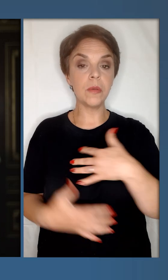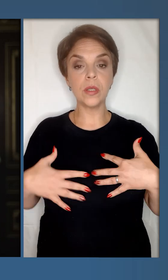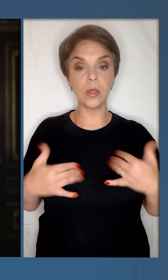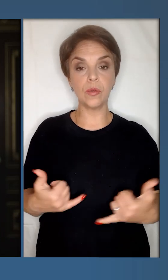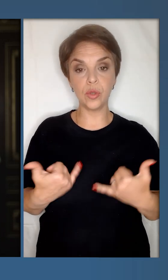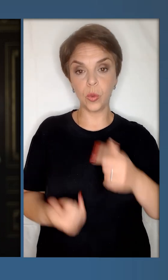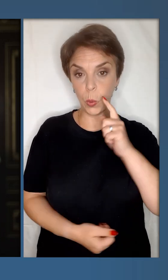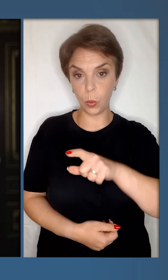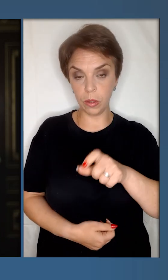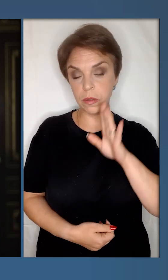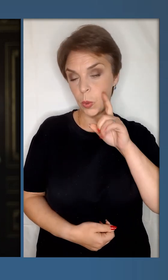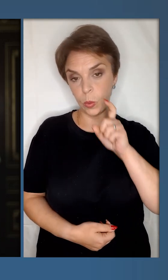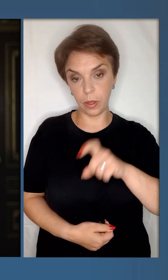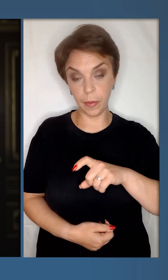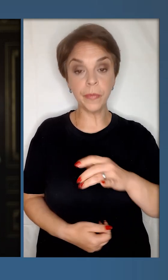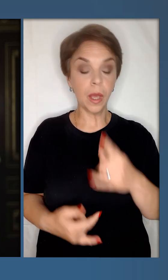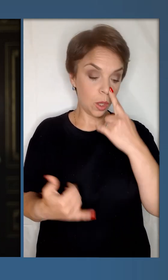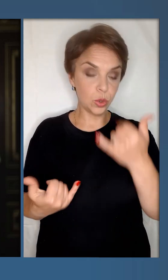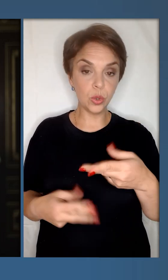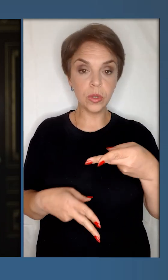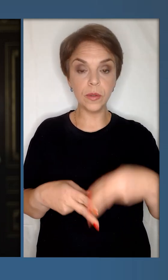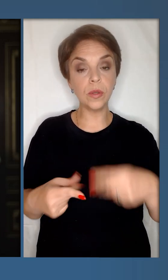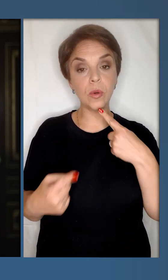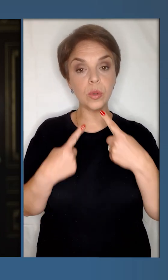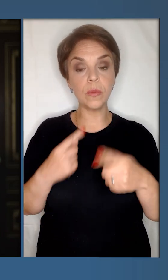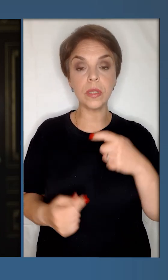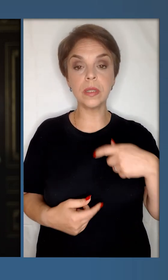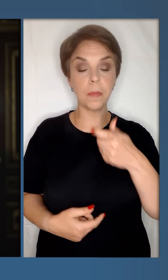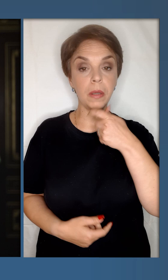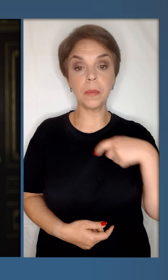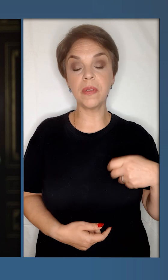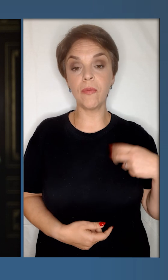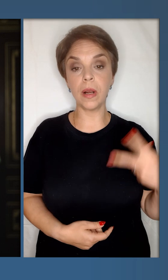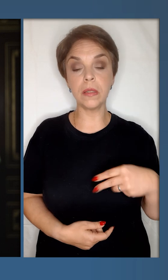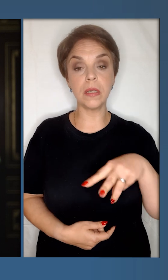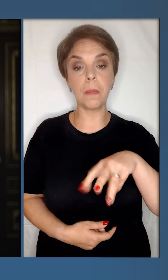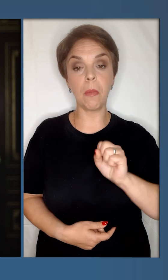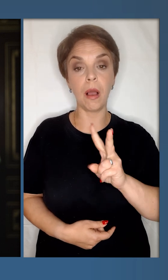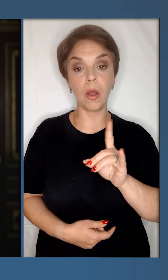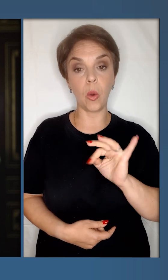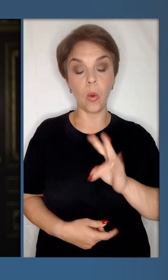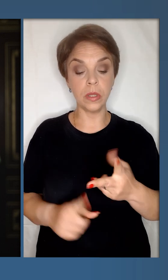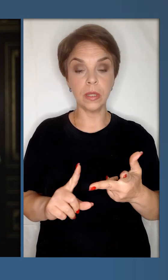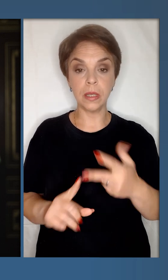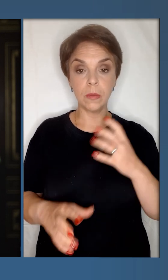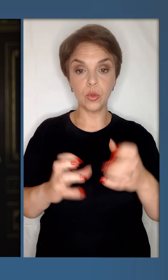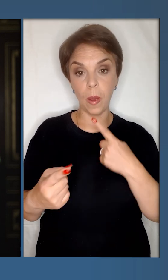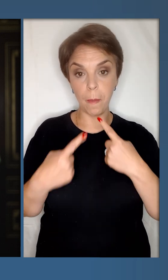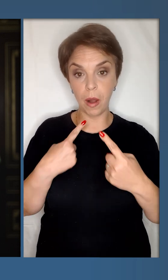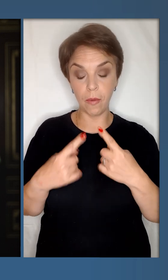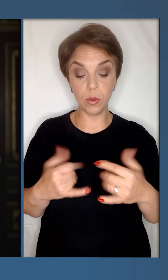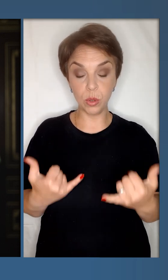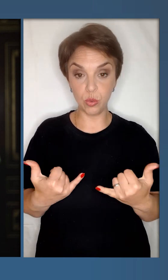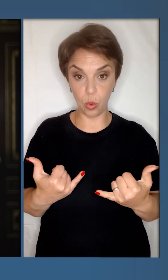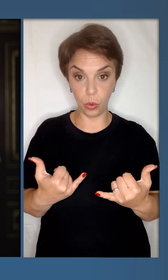Бажаю здоров'я, шановні українці і українки! Щойно завершив розмову з паном президентом Франції Макроном. І це вже треті міжнародні